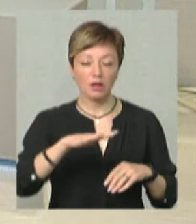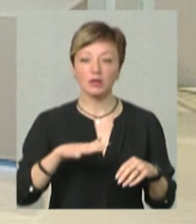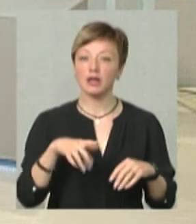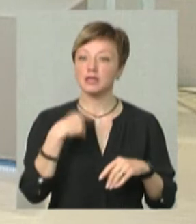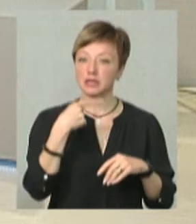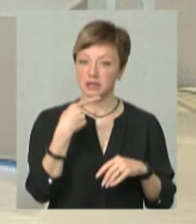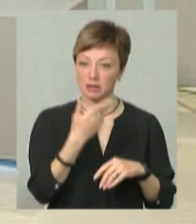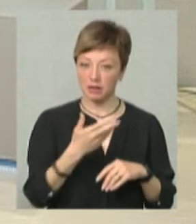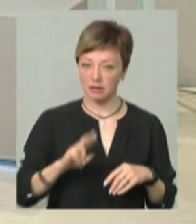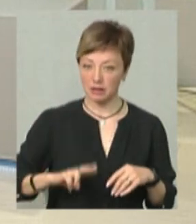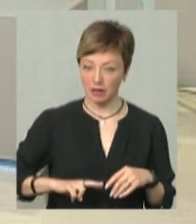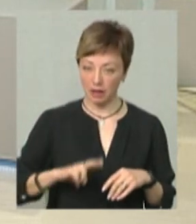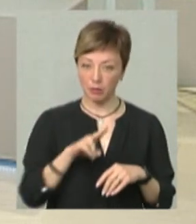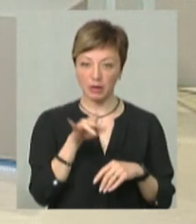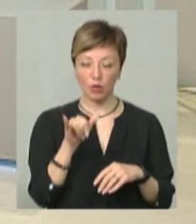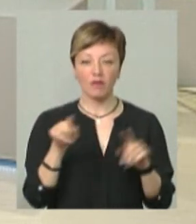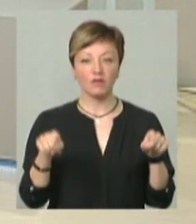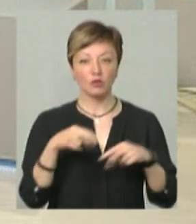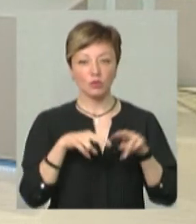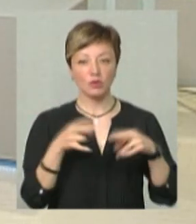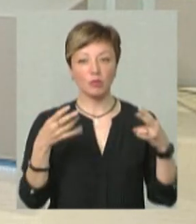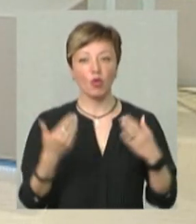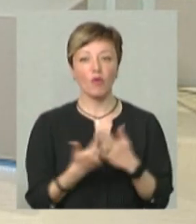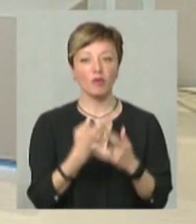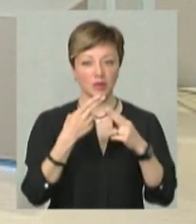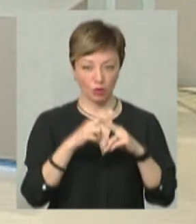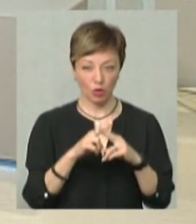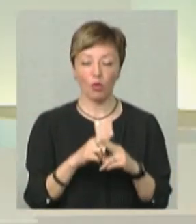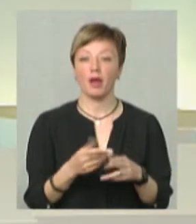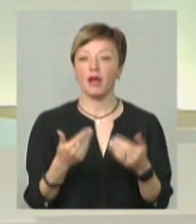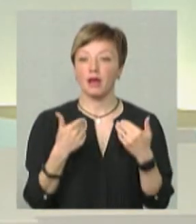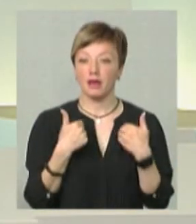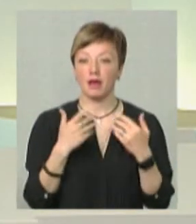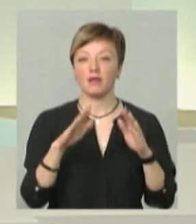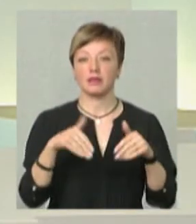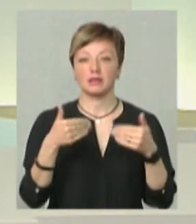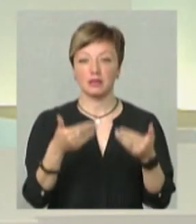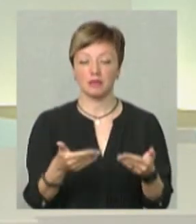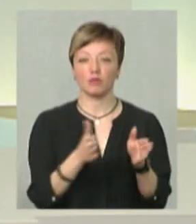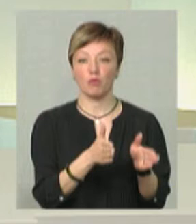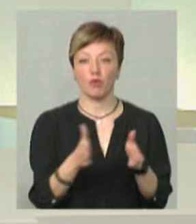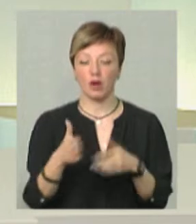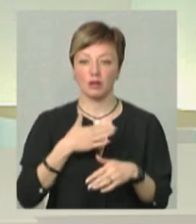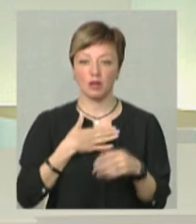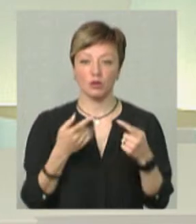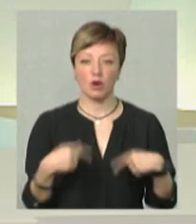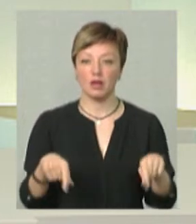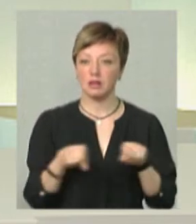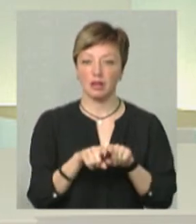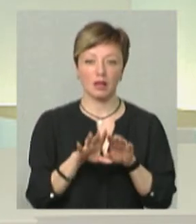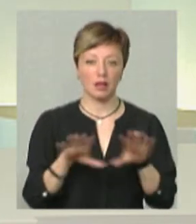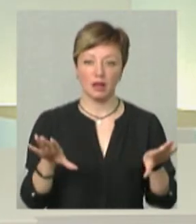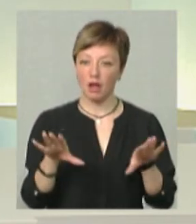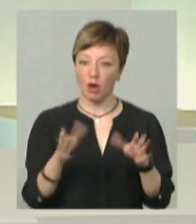сказав пан Михайлов Сергій Володимирович, відбудовувати треба по новим технологіям. Тому я в ініціативному такому порядку, наша організація не